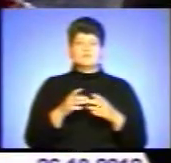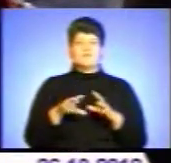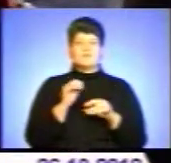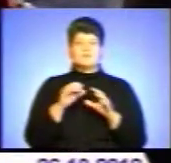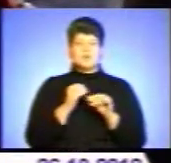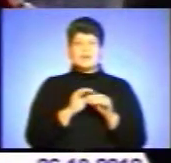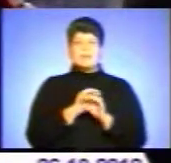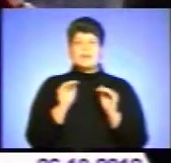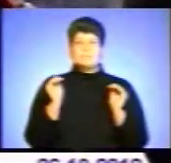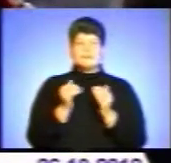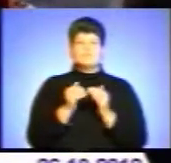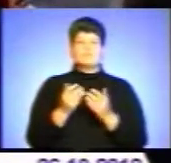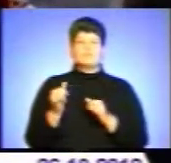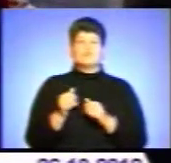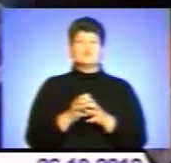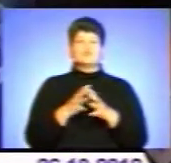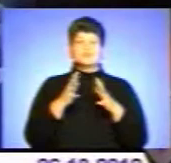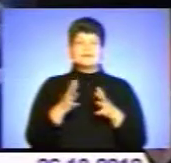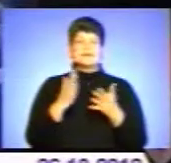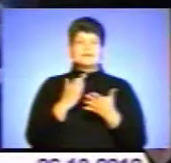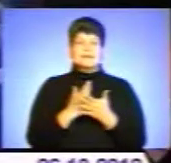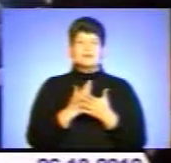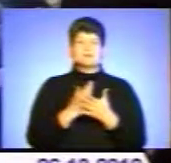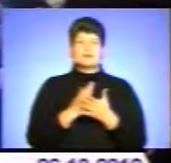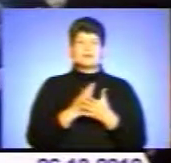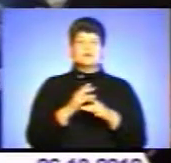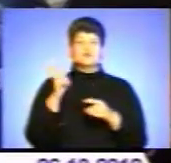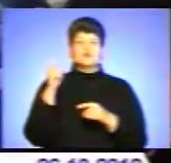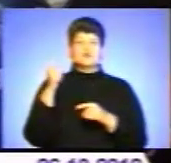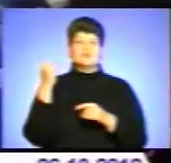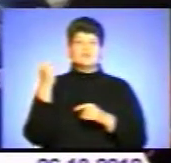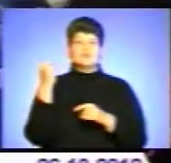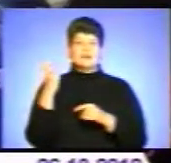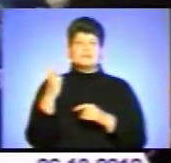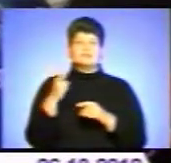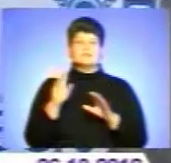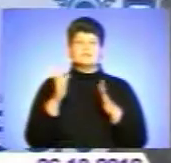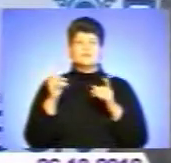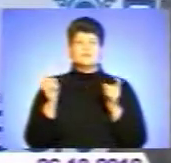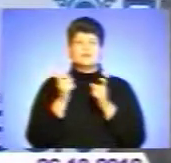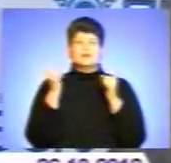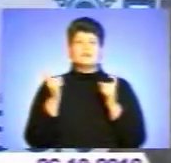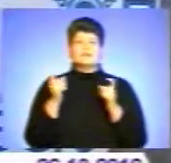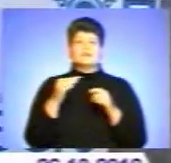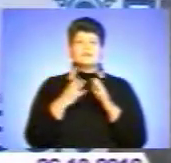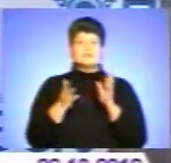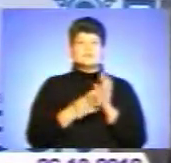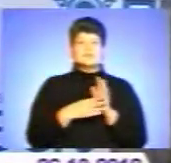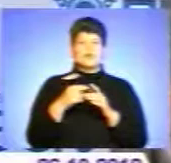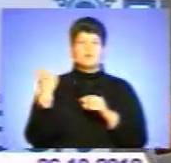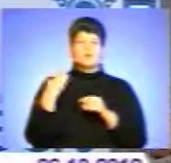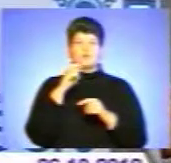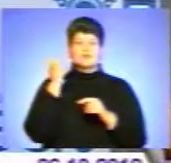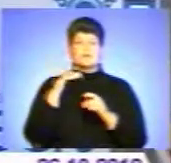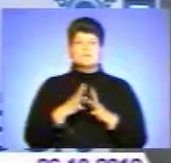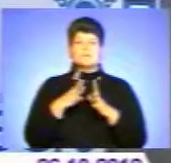явищем є перешкоджання діяльності партії та кандидатів. 112 зафіксованих інцидентів в 19 областях України,